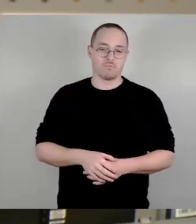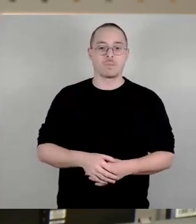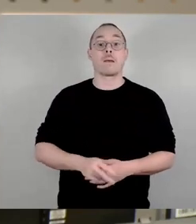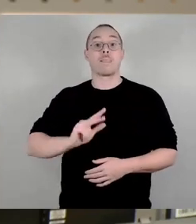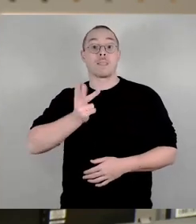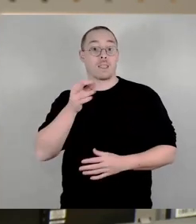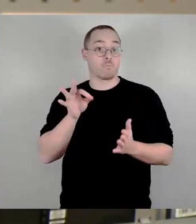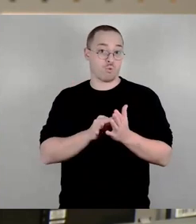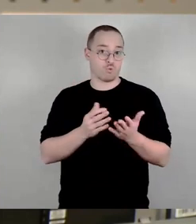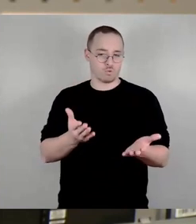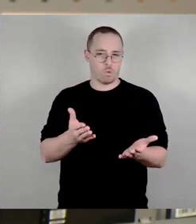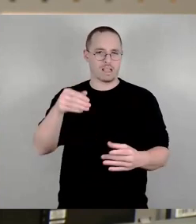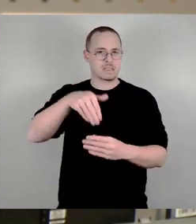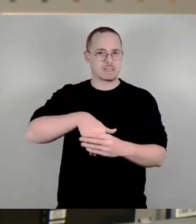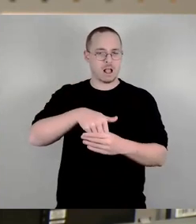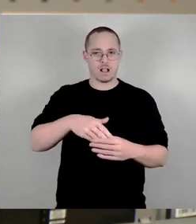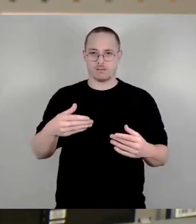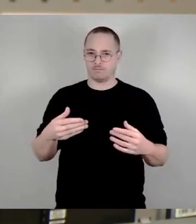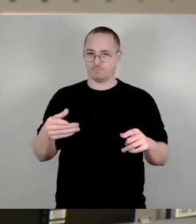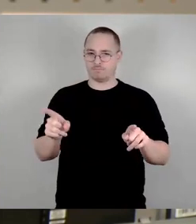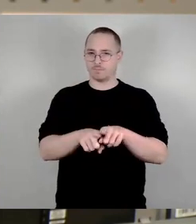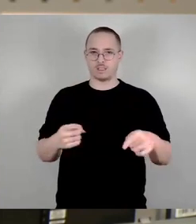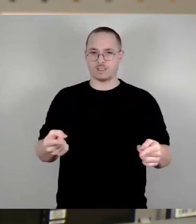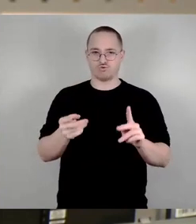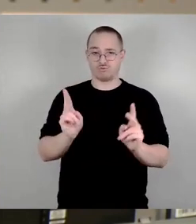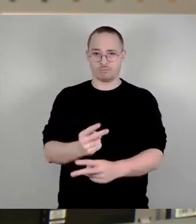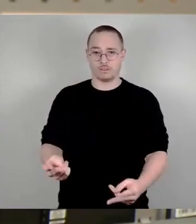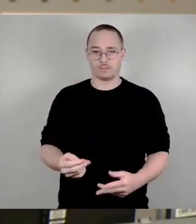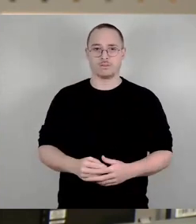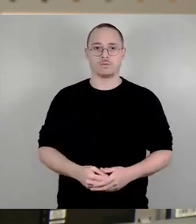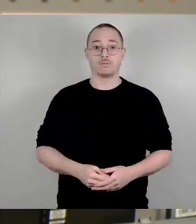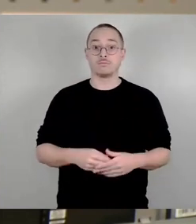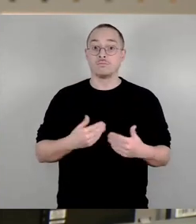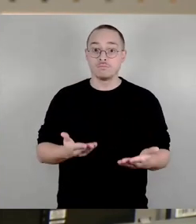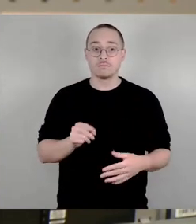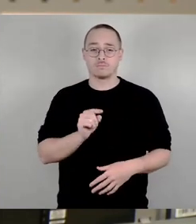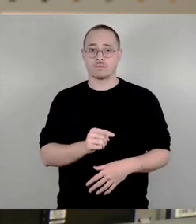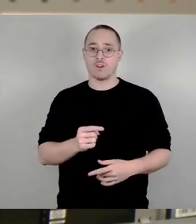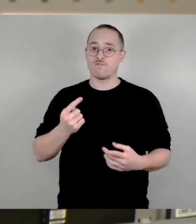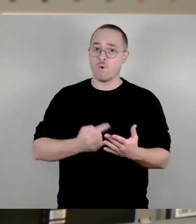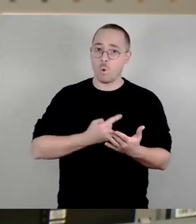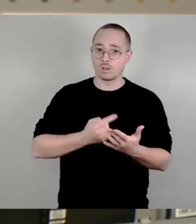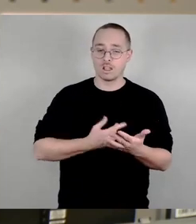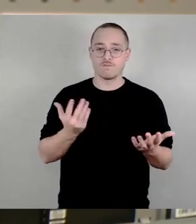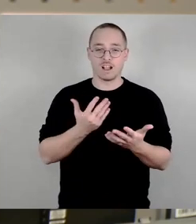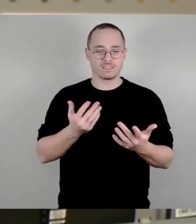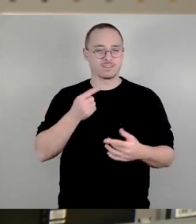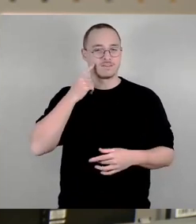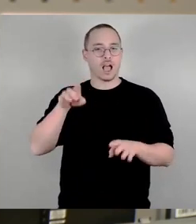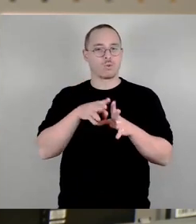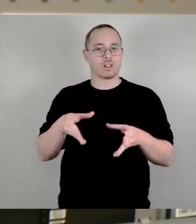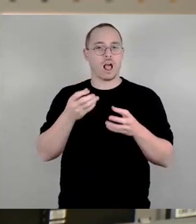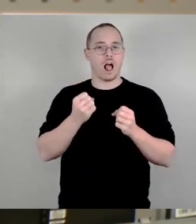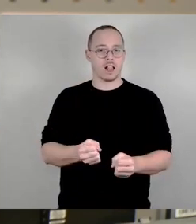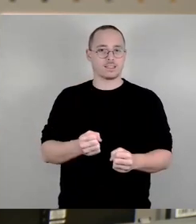Sie fordern, dass sozusagen der Haushaltsansatz, der 2024 gegolten hat, bei der Grundsteuer